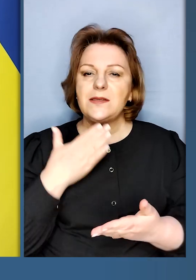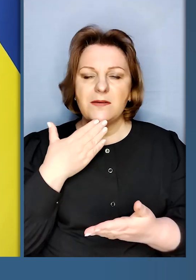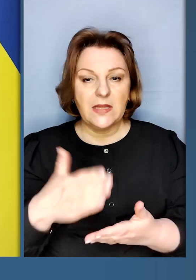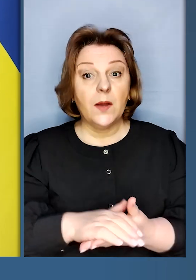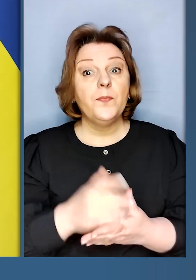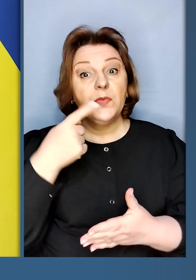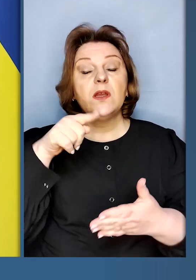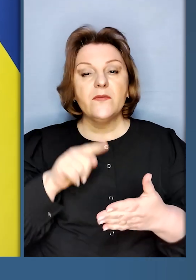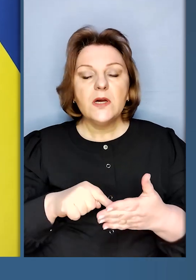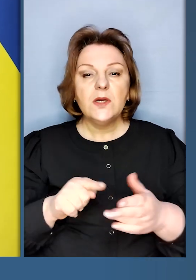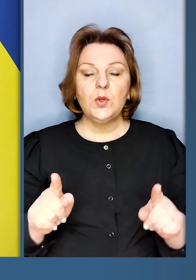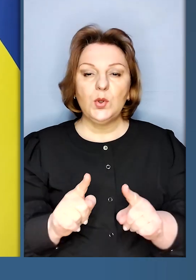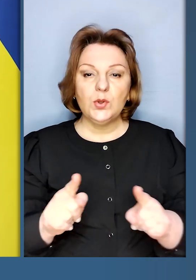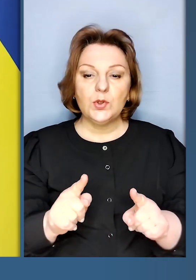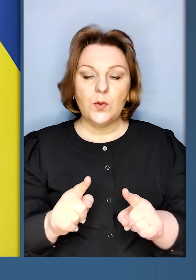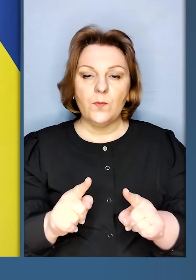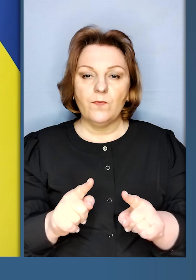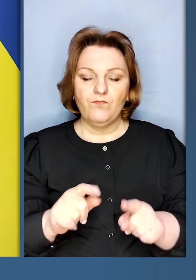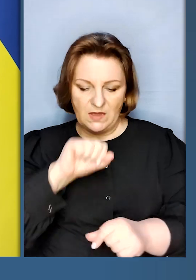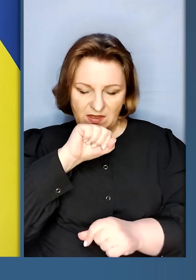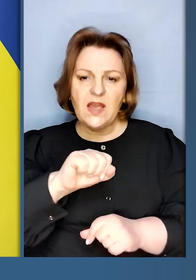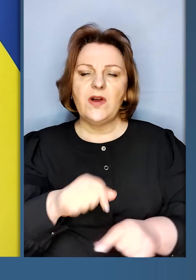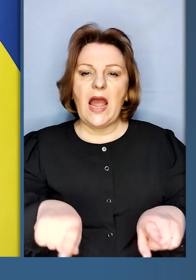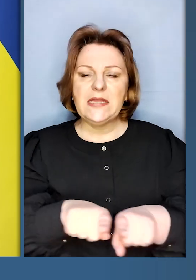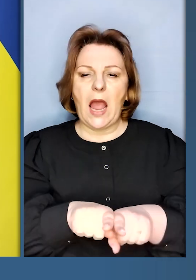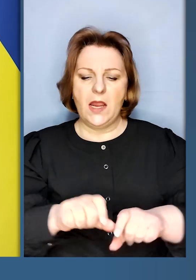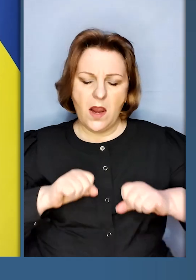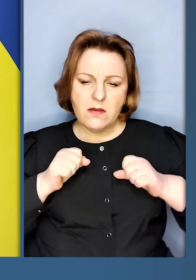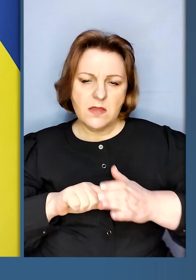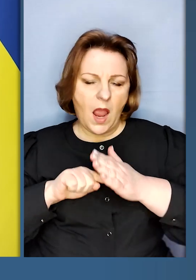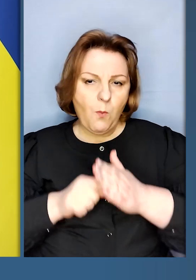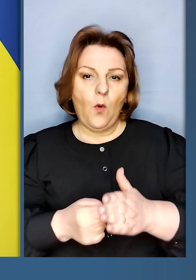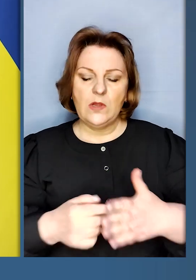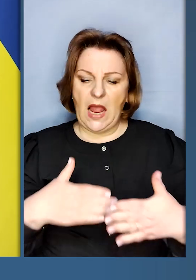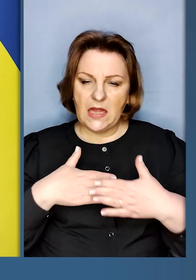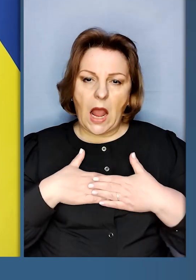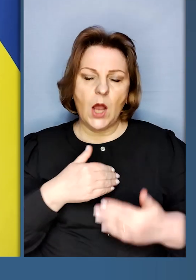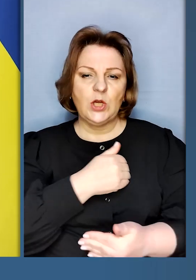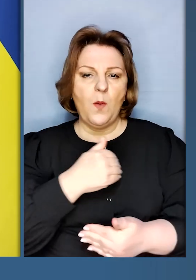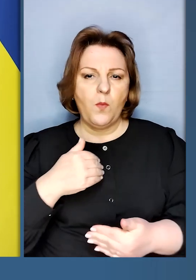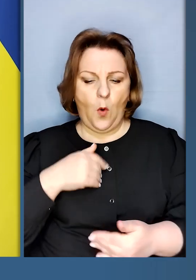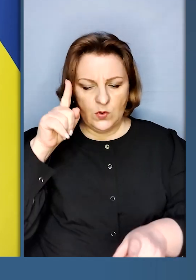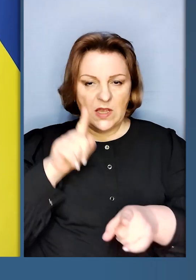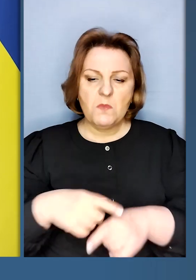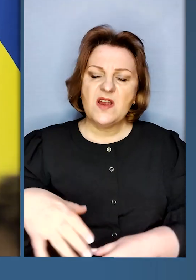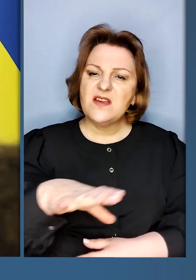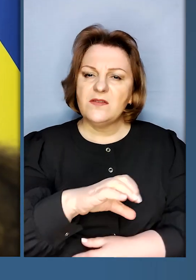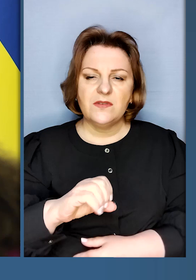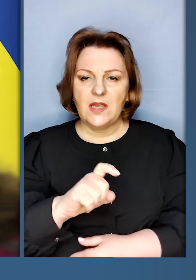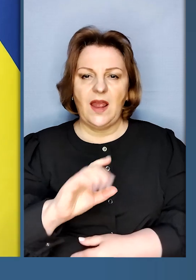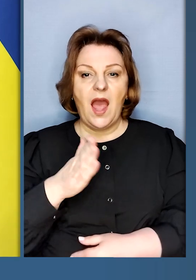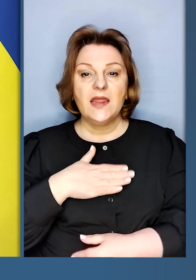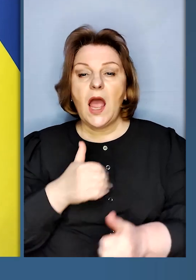І вірю, що завдяки такій наполегливості нашій і наших польських братів, усіх наших